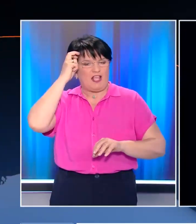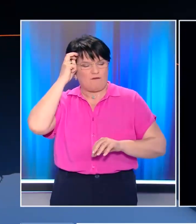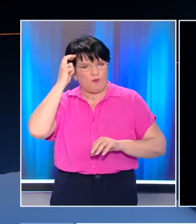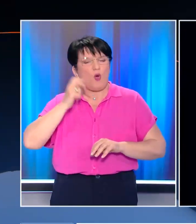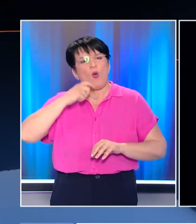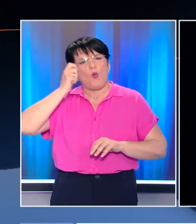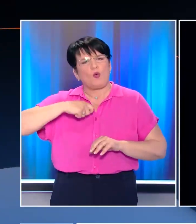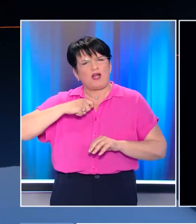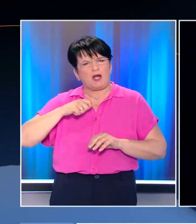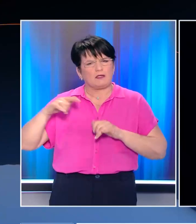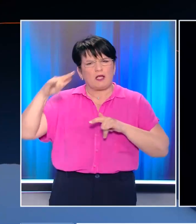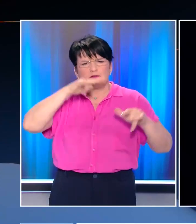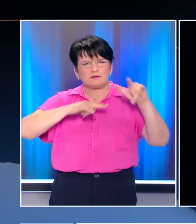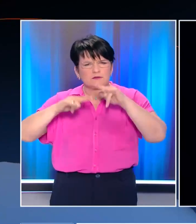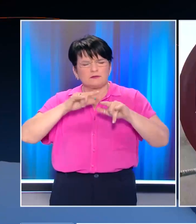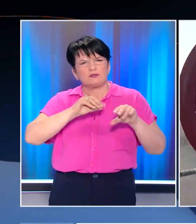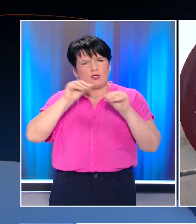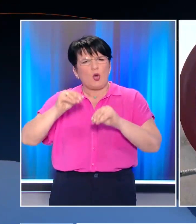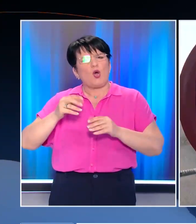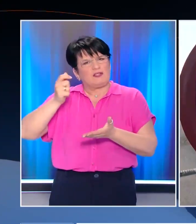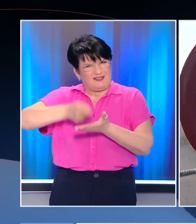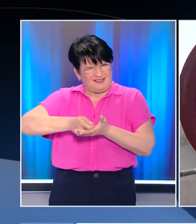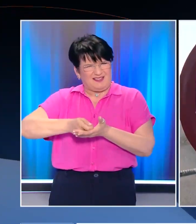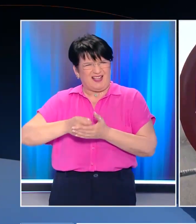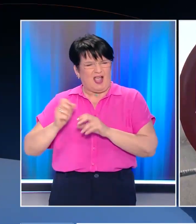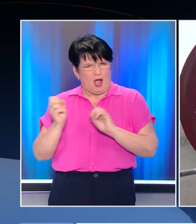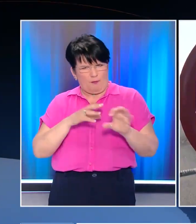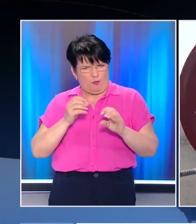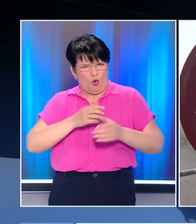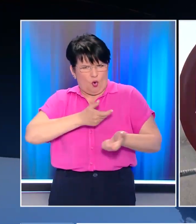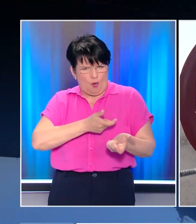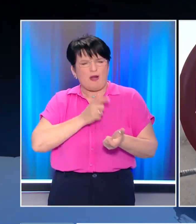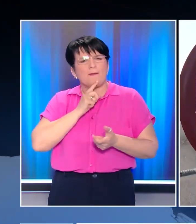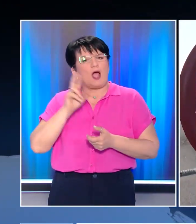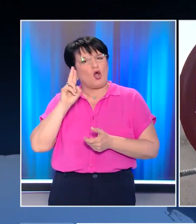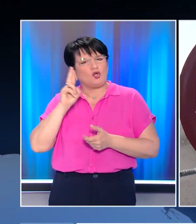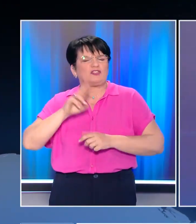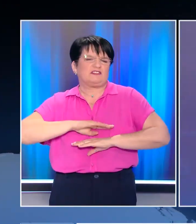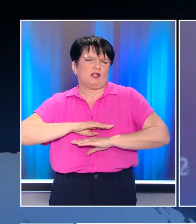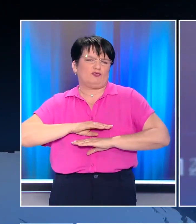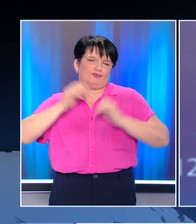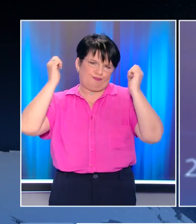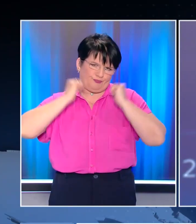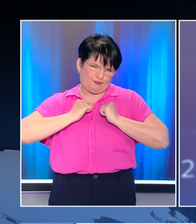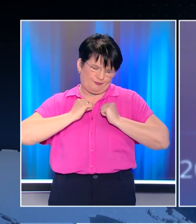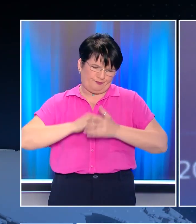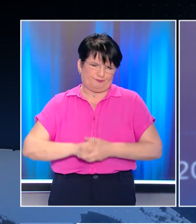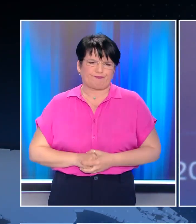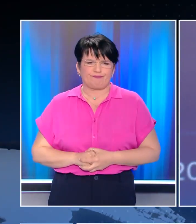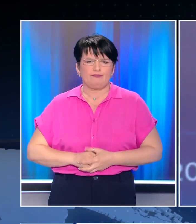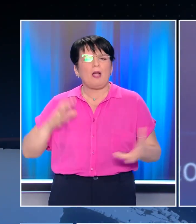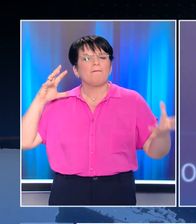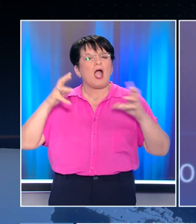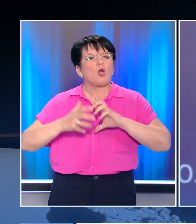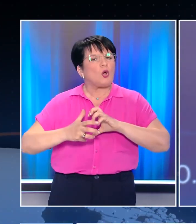Οι ουκρανικές ένοπλες δυνάμεις ανακοινώνουν τη μετάβαση στα ανατοϊκά όπλα, ελπίζοντας σε ήττα του ρωσικού στρατού. Παγκόσμια ανησυχία